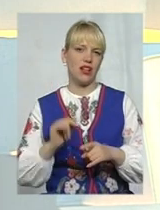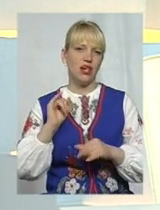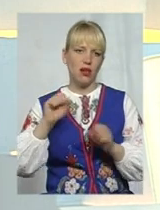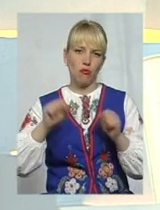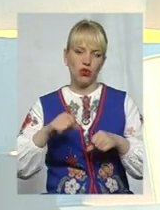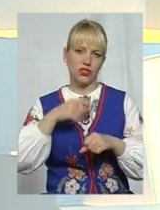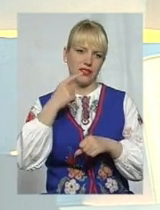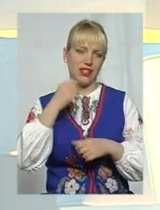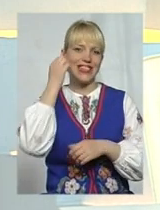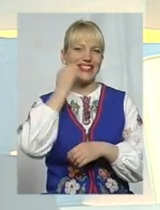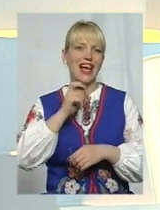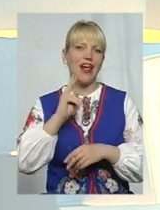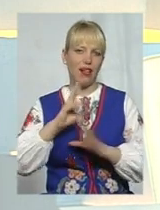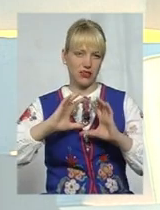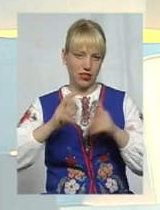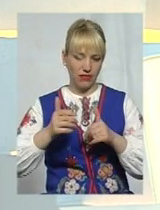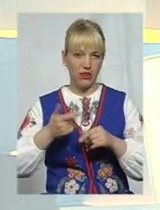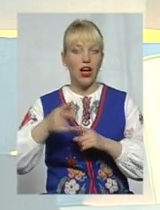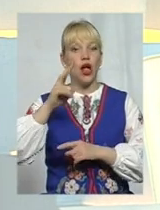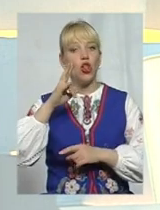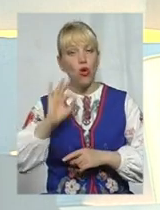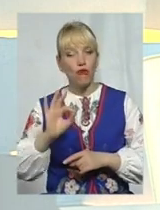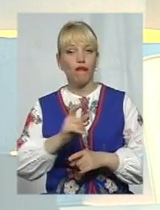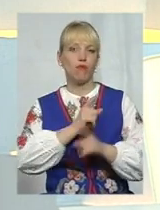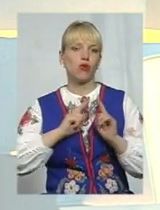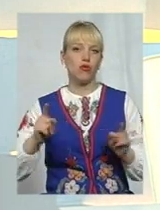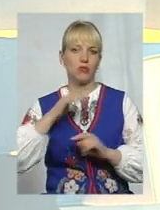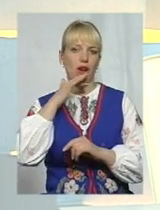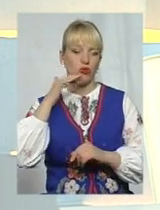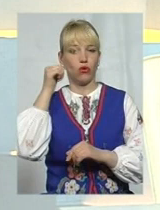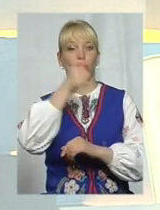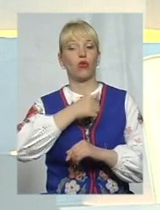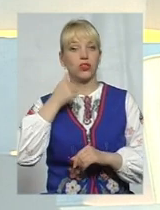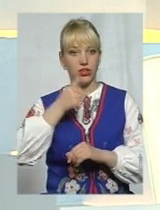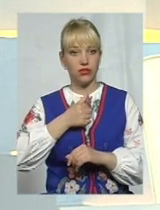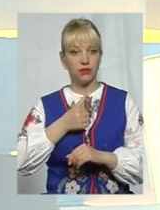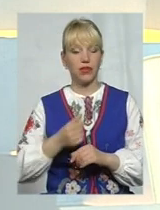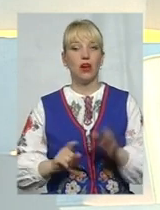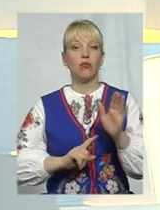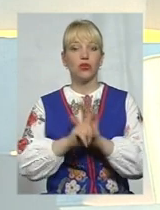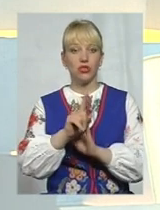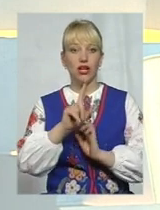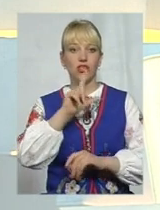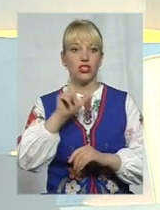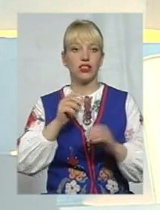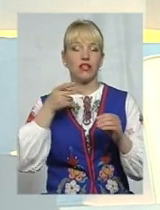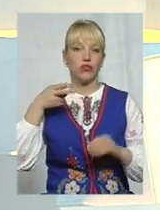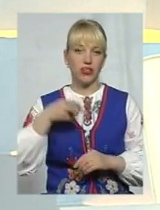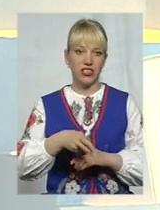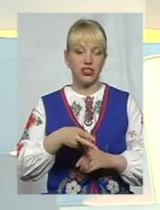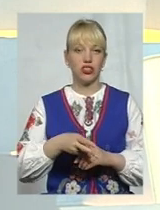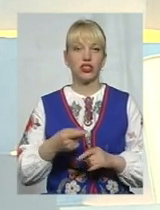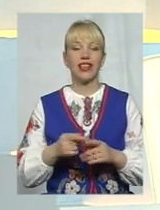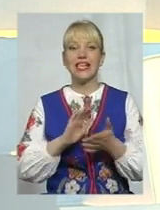можна сказати, стара як світ. Але впродовж багатьох років, починаючи з початку 2000-х,